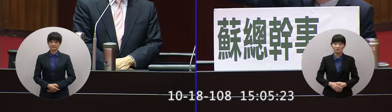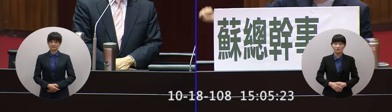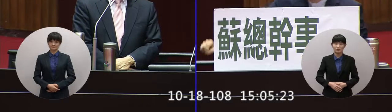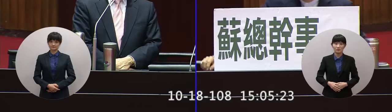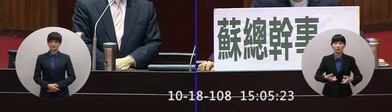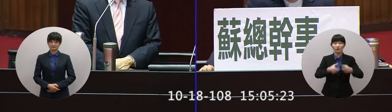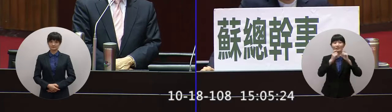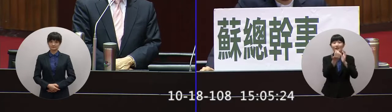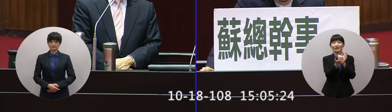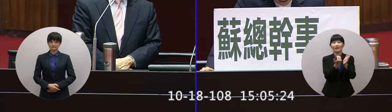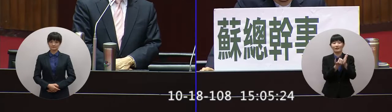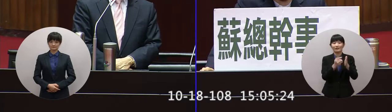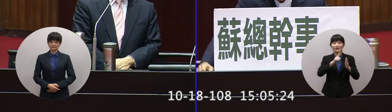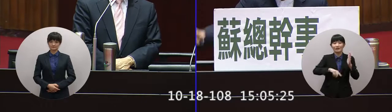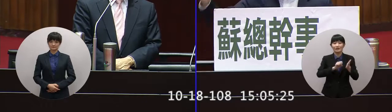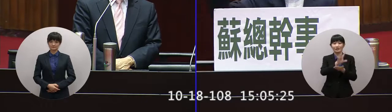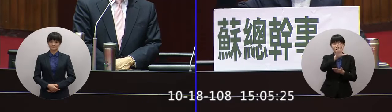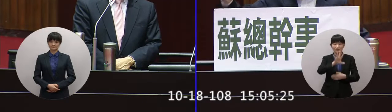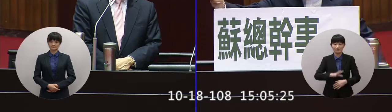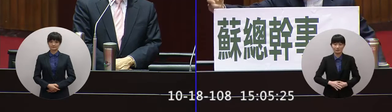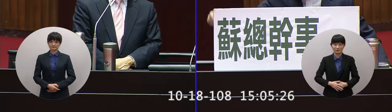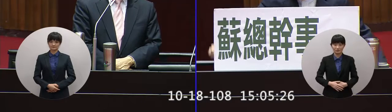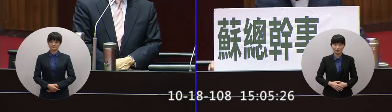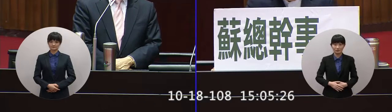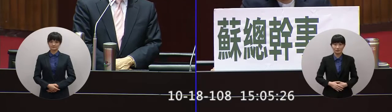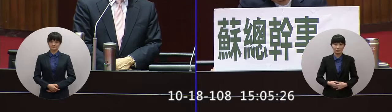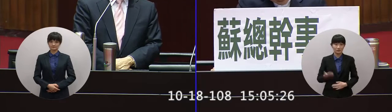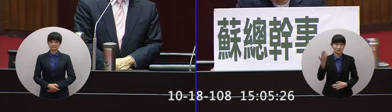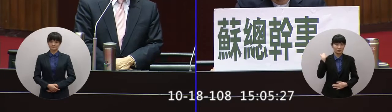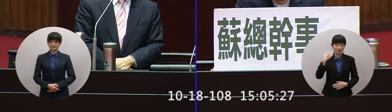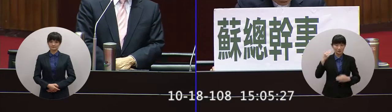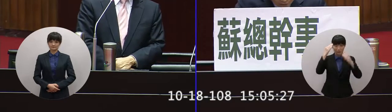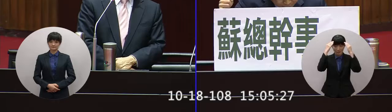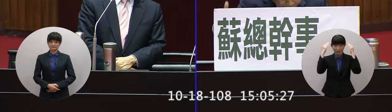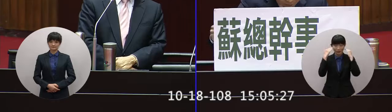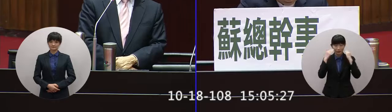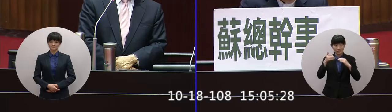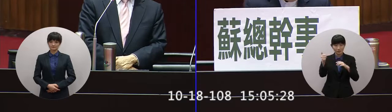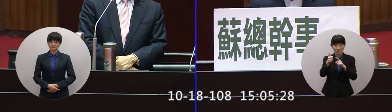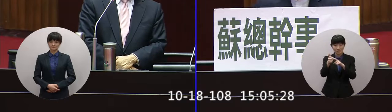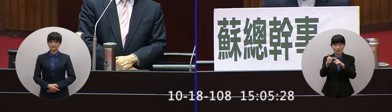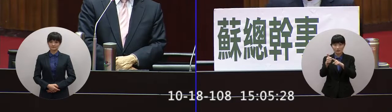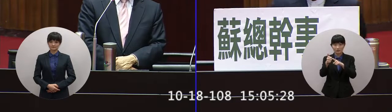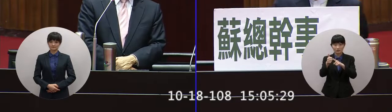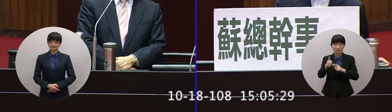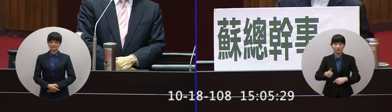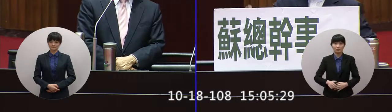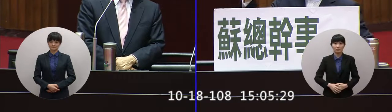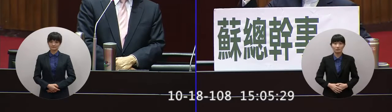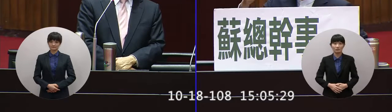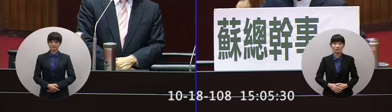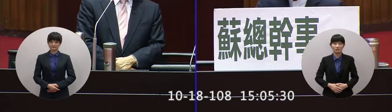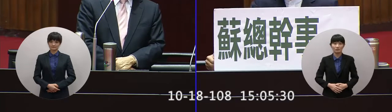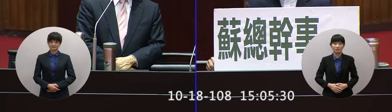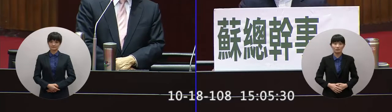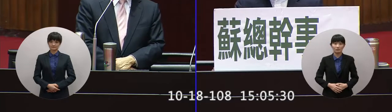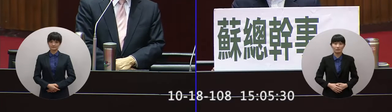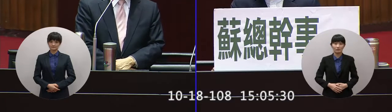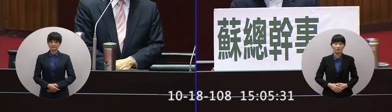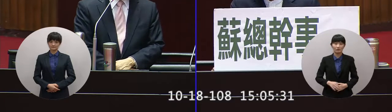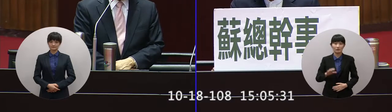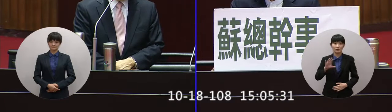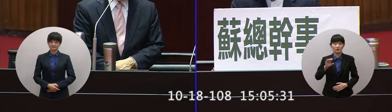回答跟著那一張你沒韓國瑜為什麼提這種人沒有看過這樣的